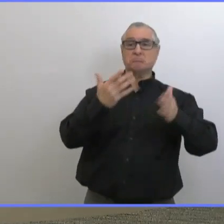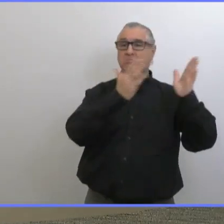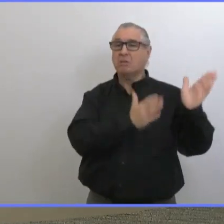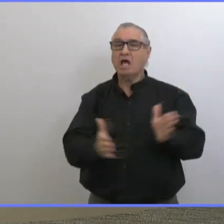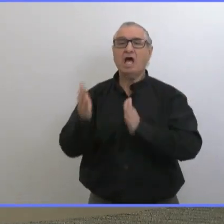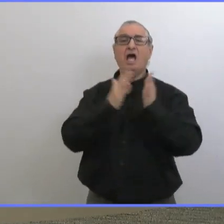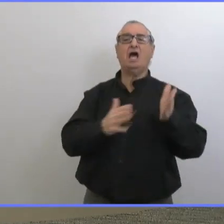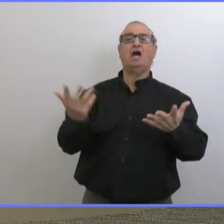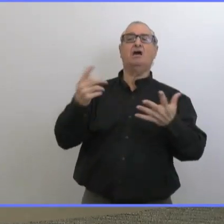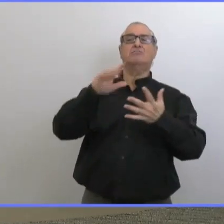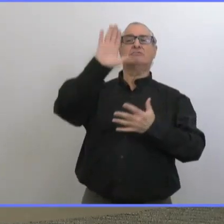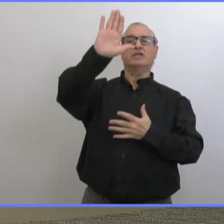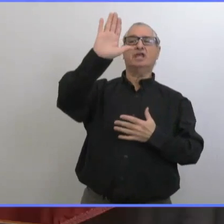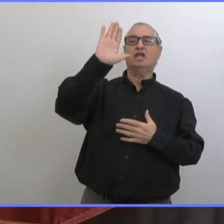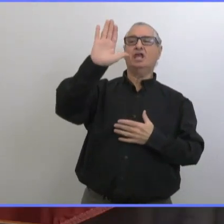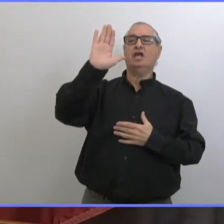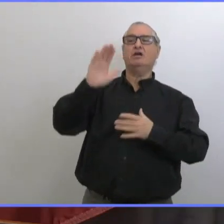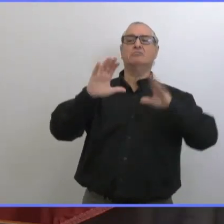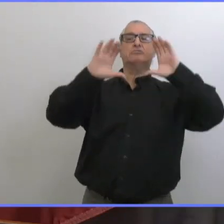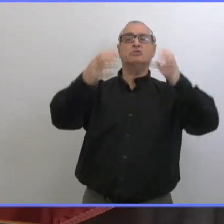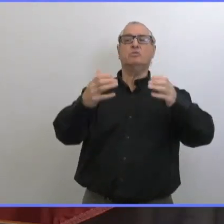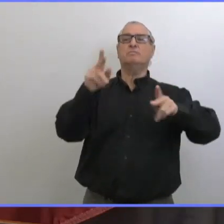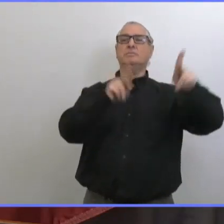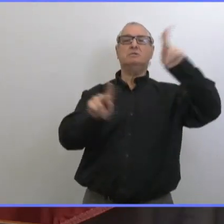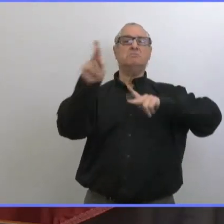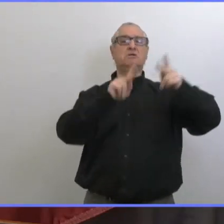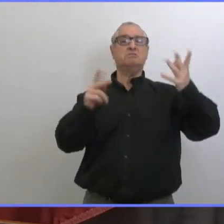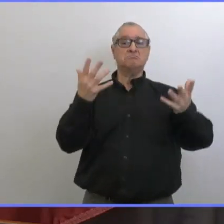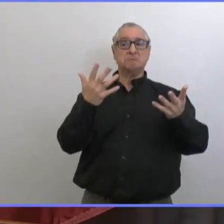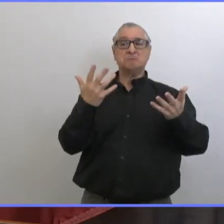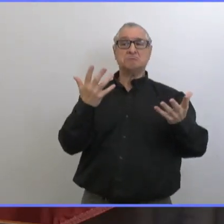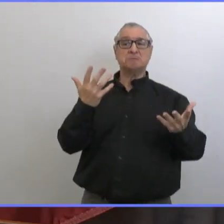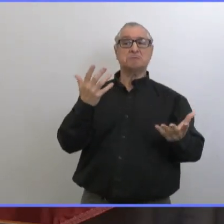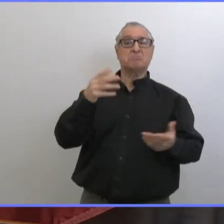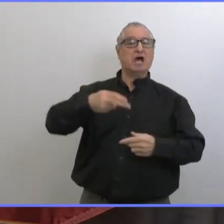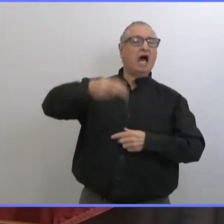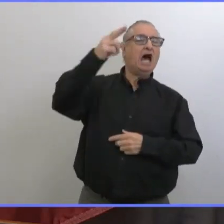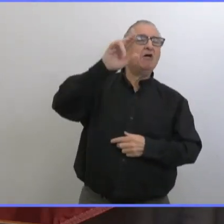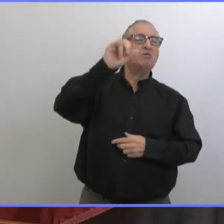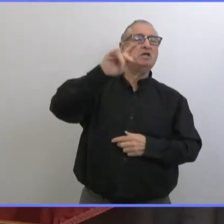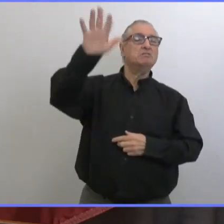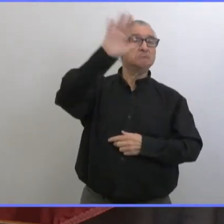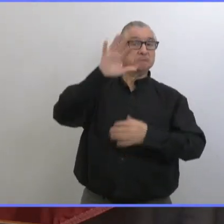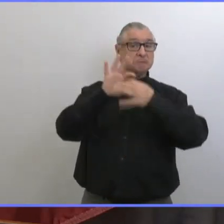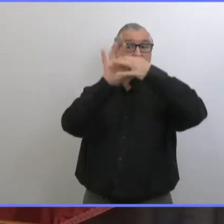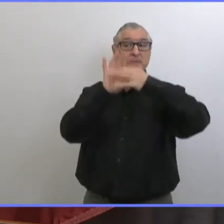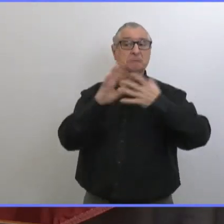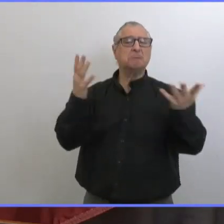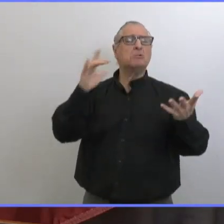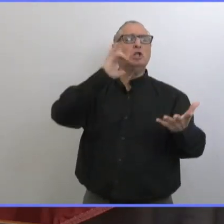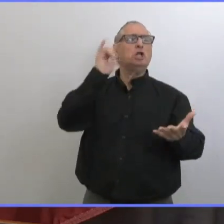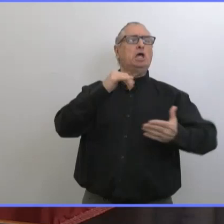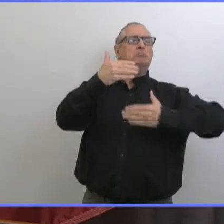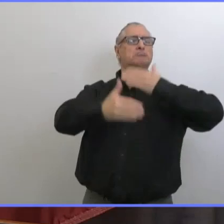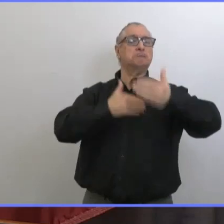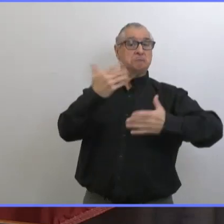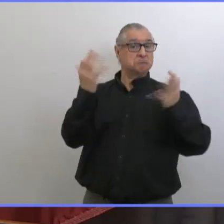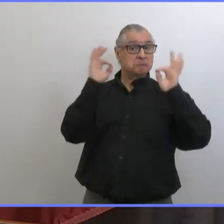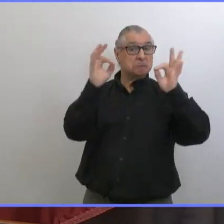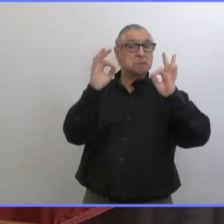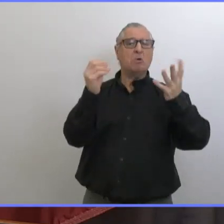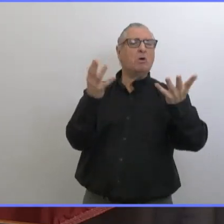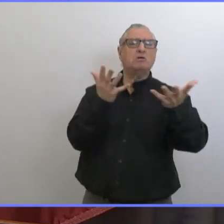des voies données pour la distribution des vaccins. Merci beaucoup pour cette question, Michel. J'apprécie. J'ai eu l